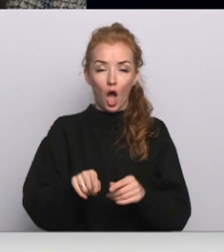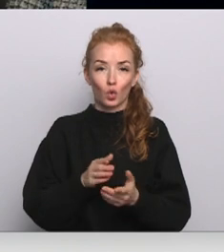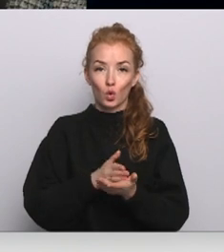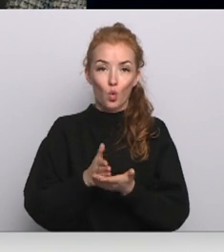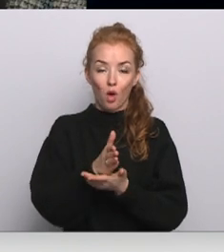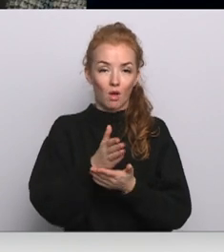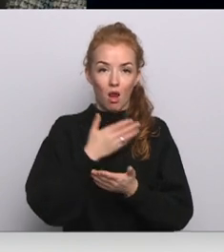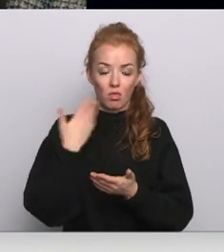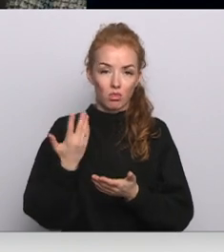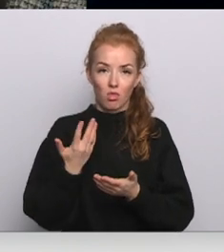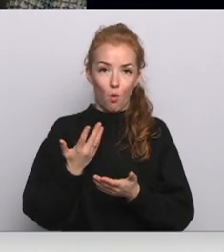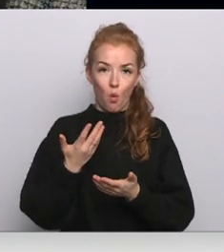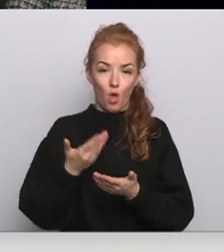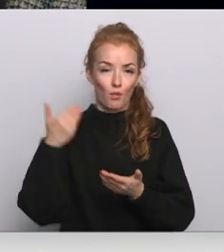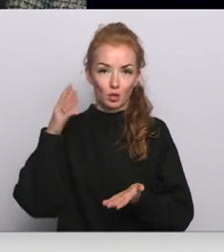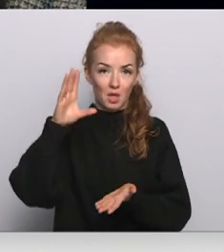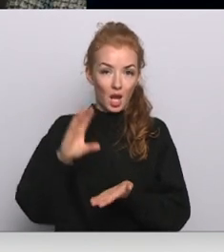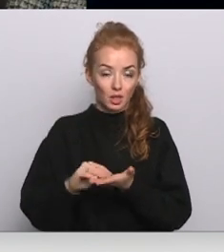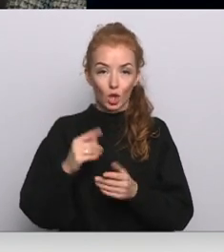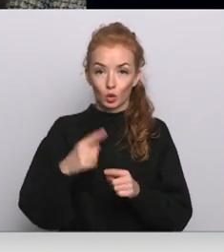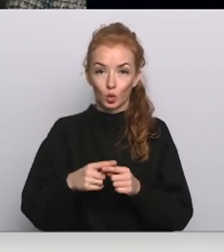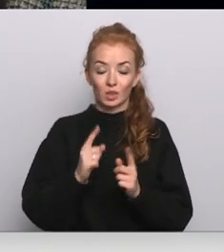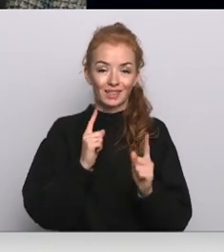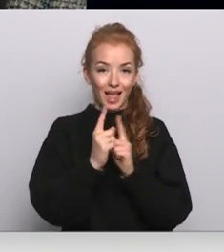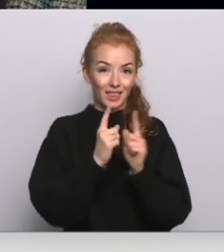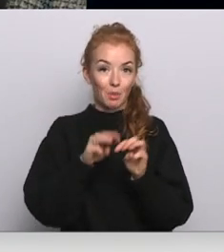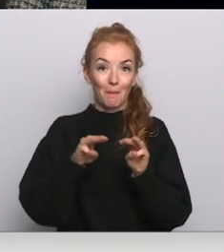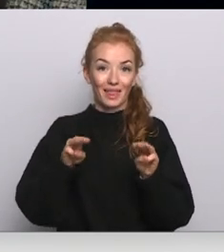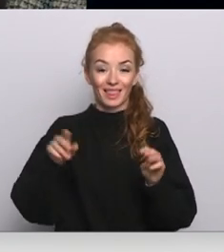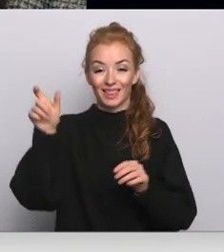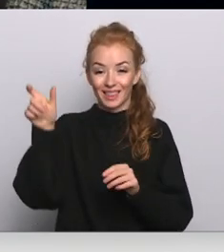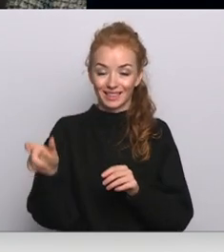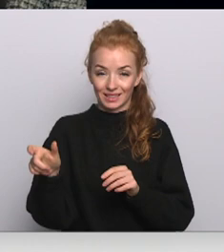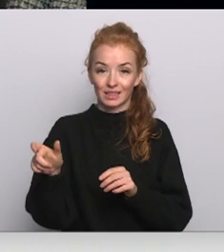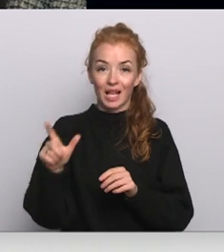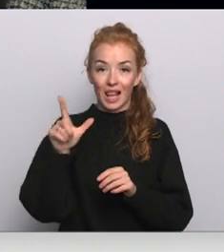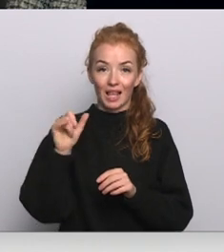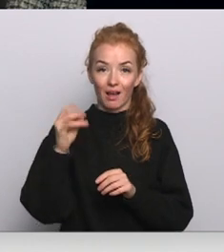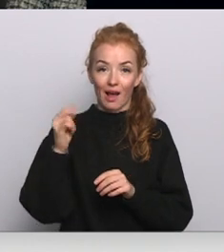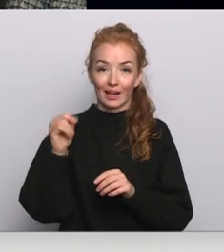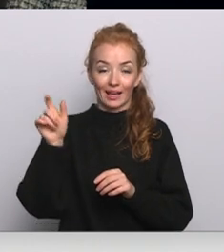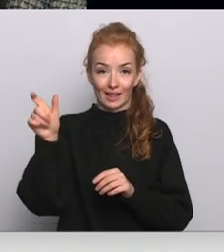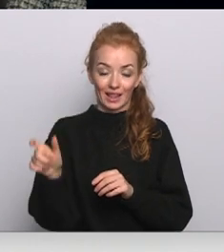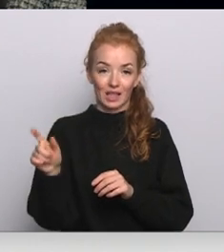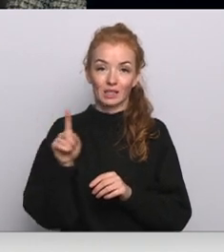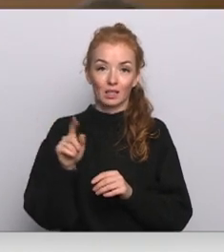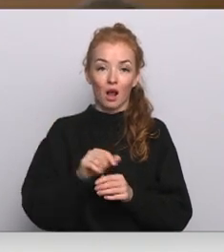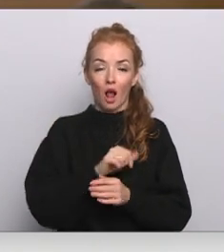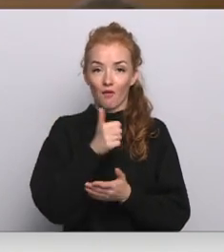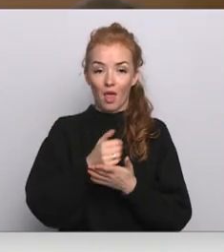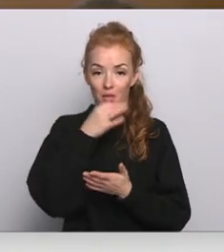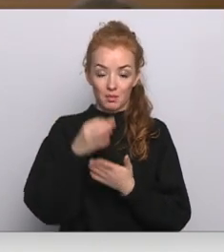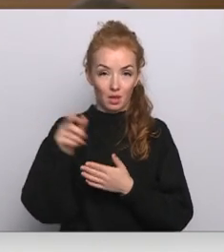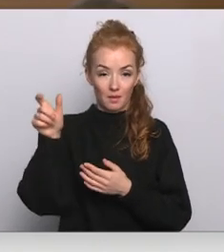piedzīvojusi. Un tieši uz satiksmes ministru tālai Linkaitu gulstas galvenā atbildībā.